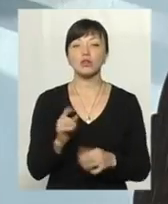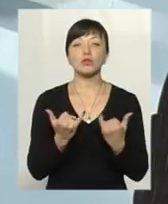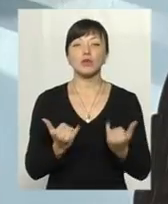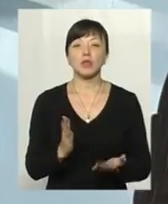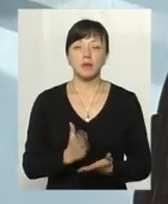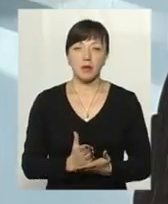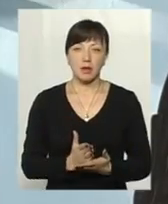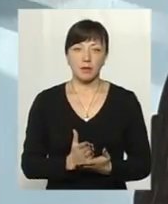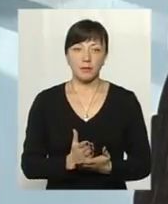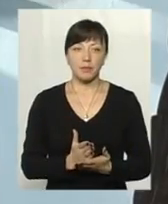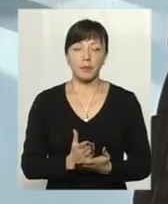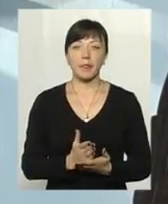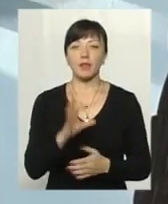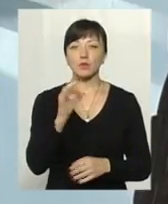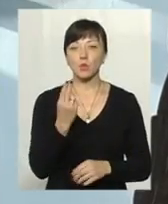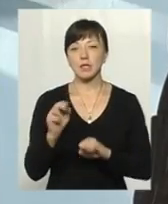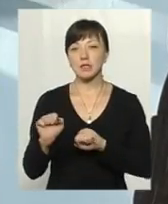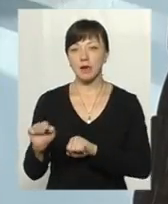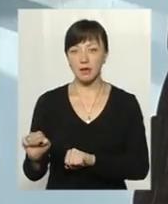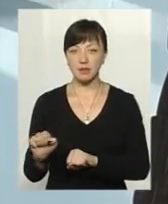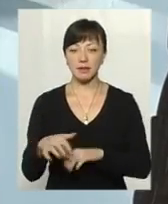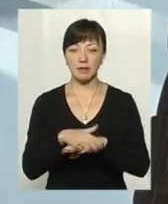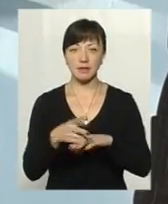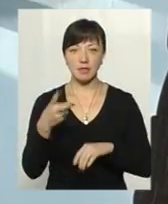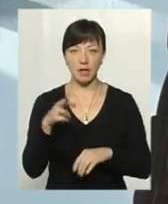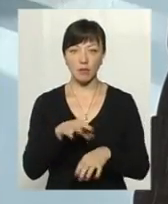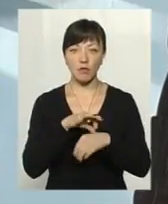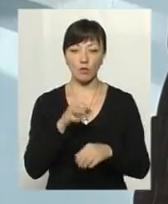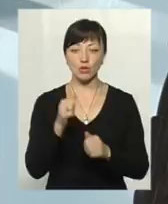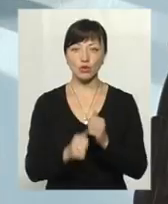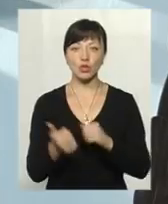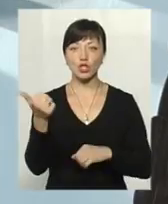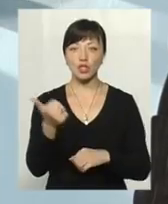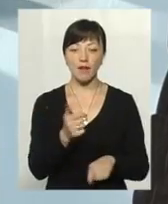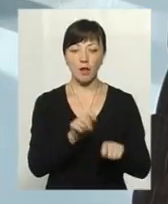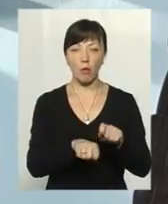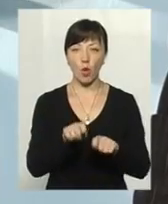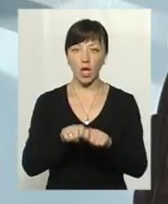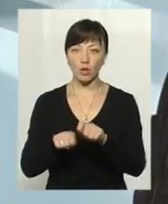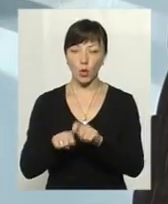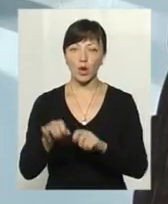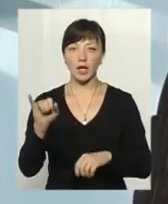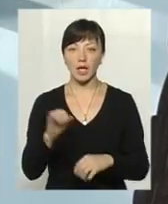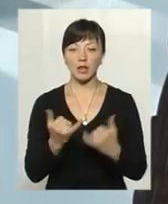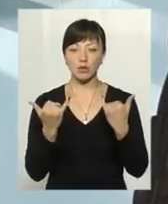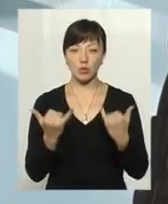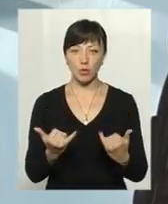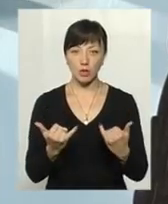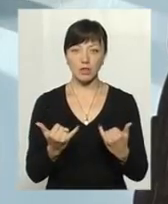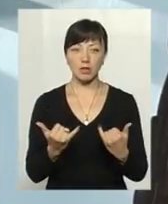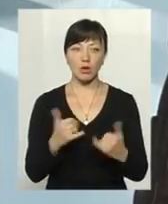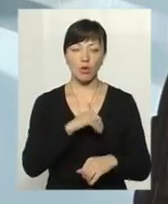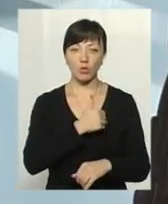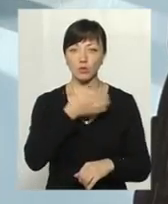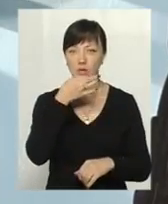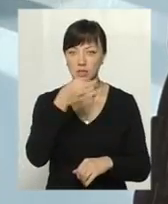ми маємо? Звичайно, Департамент соціального захисту населення проводить щотижневий моніторинг. І на сьогодні, буквально на сьогодні, я